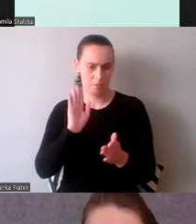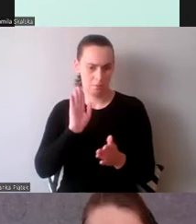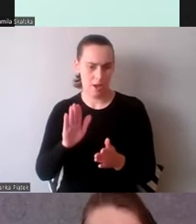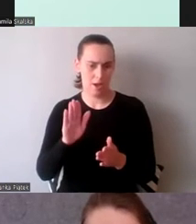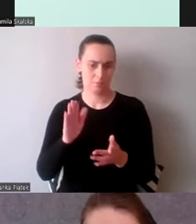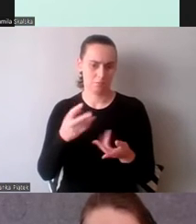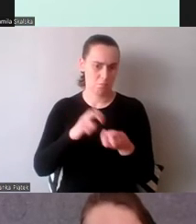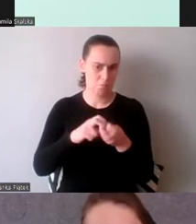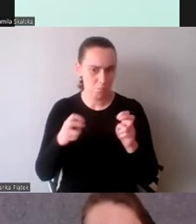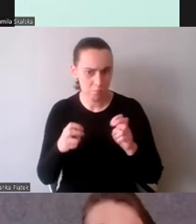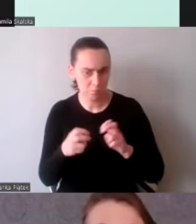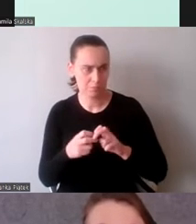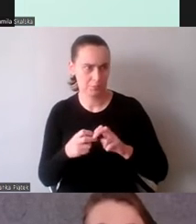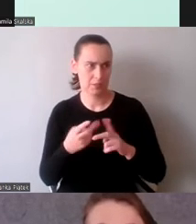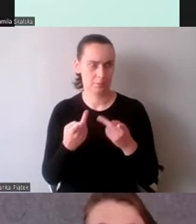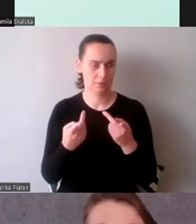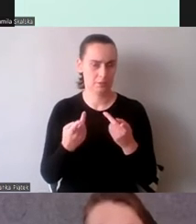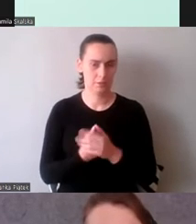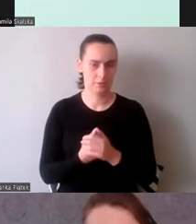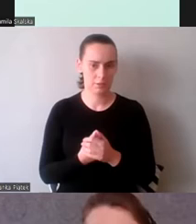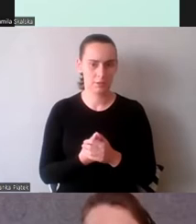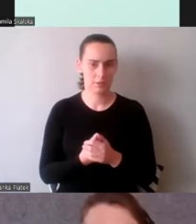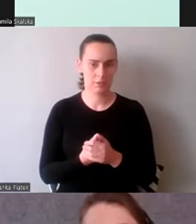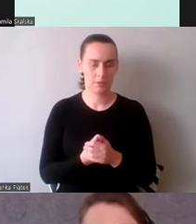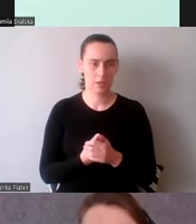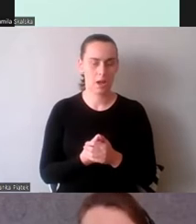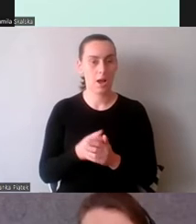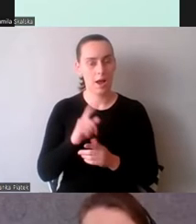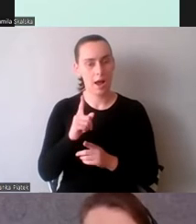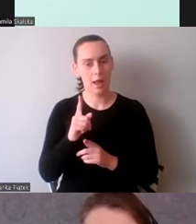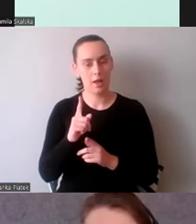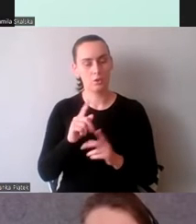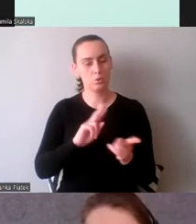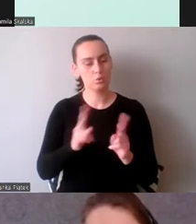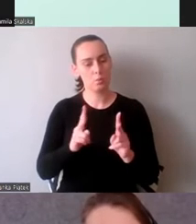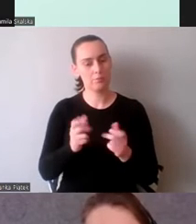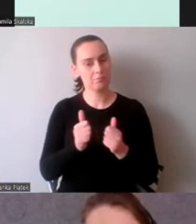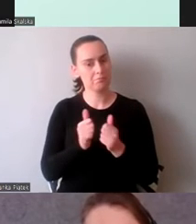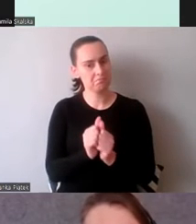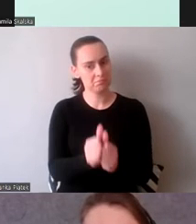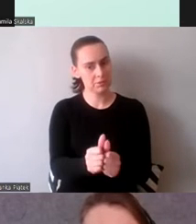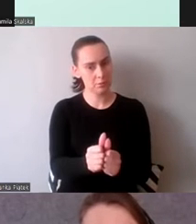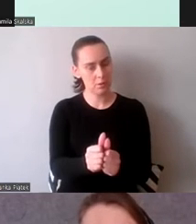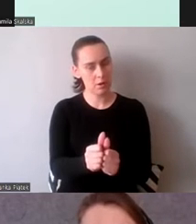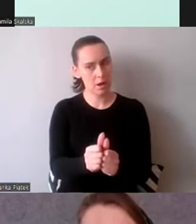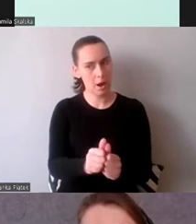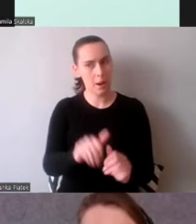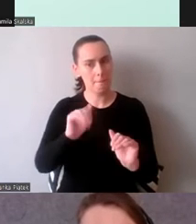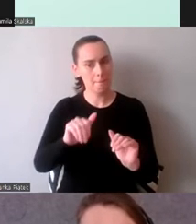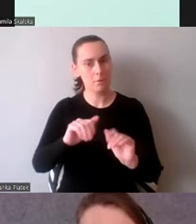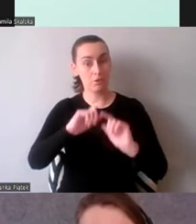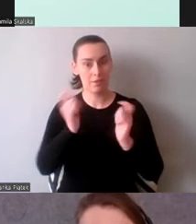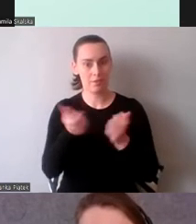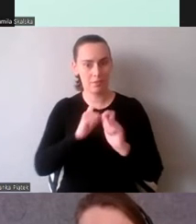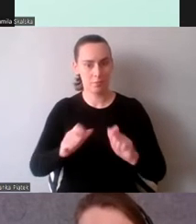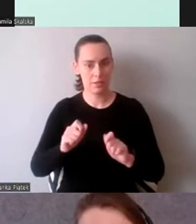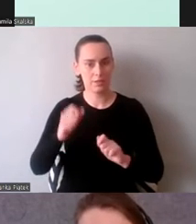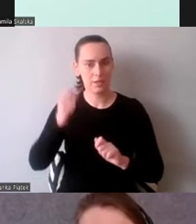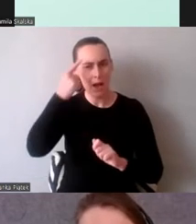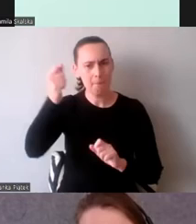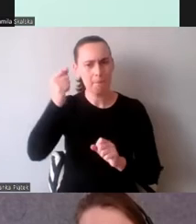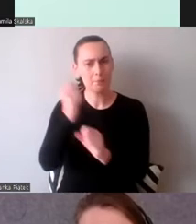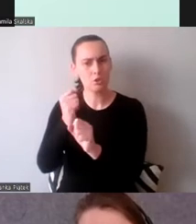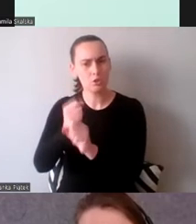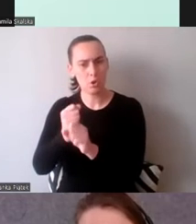ale jednak tłumacz smultaniczny może cały czas odciążać swoją pamięć roboczą.